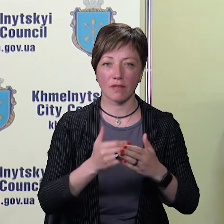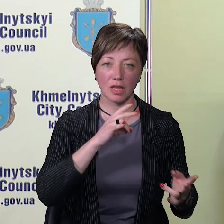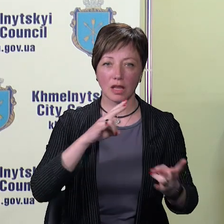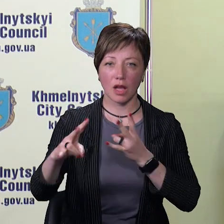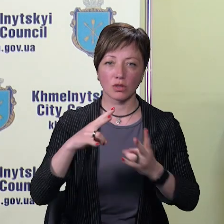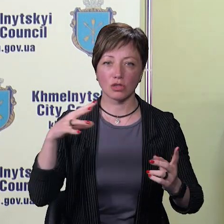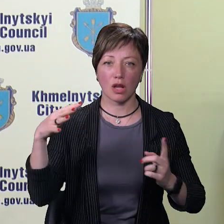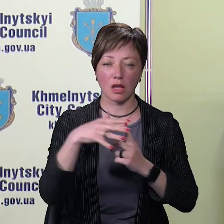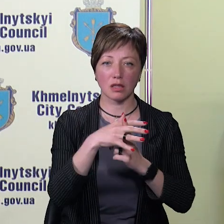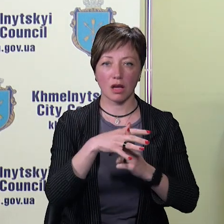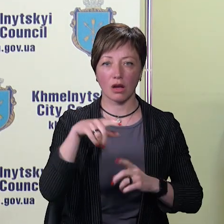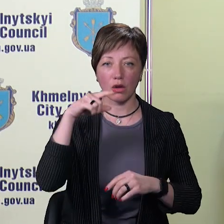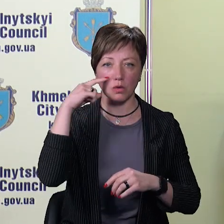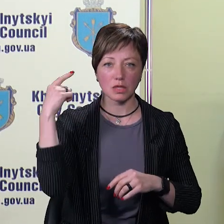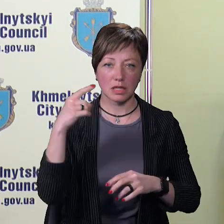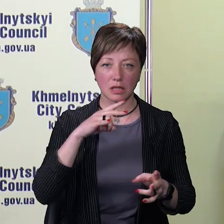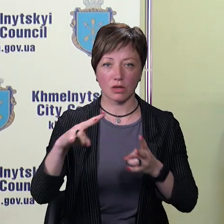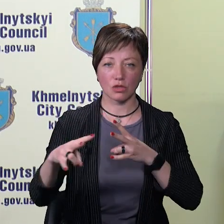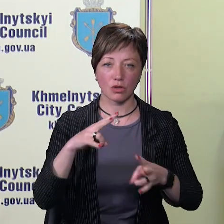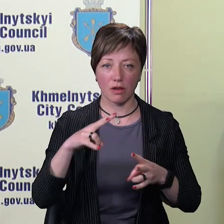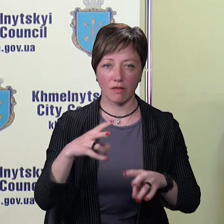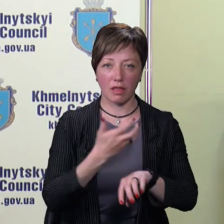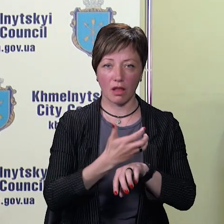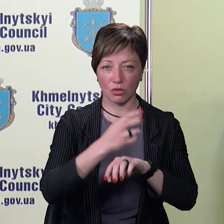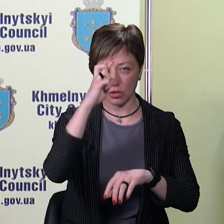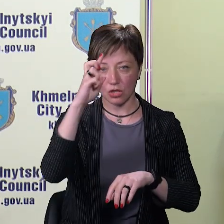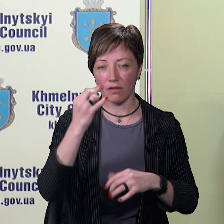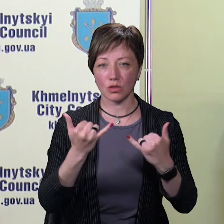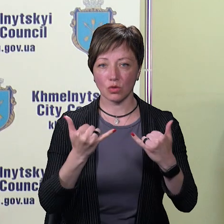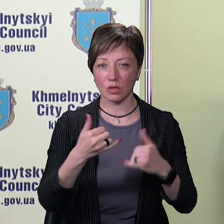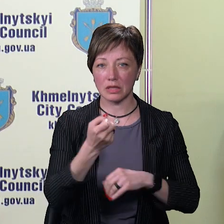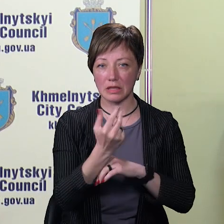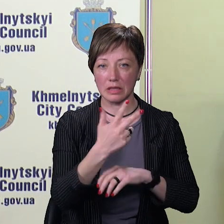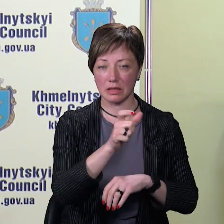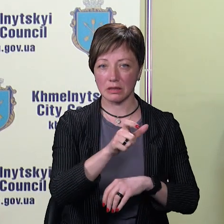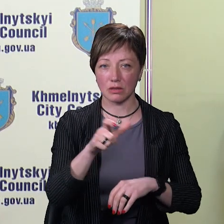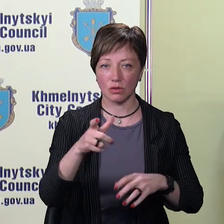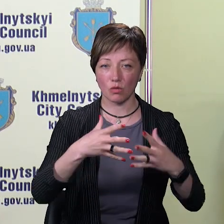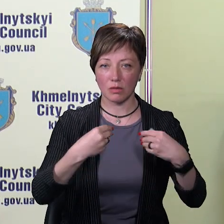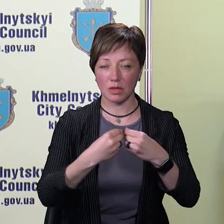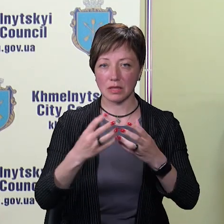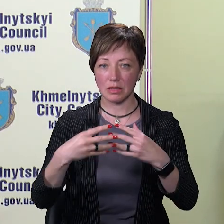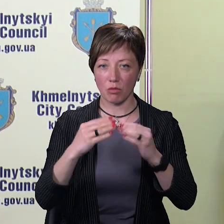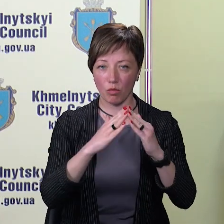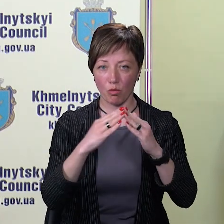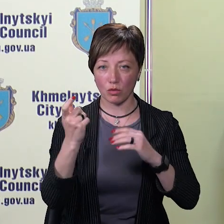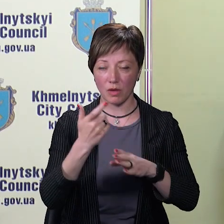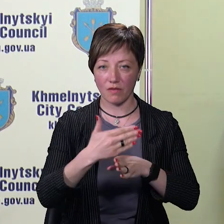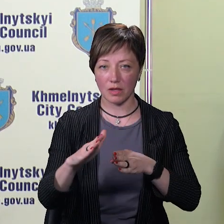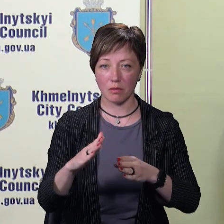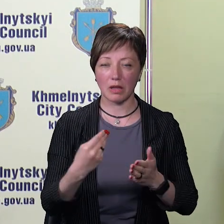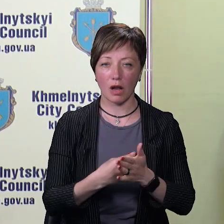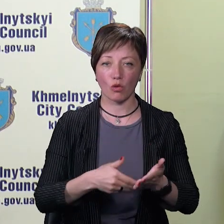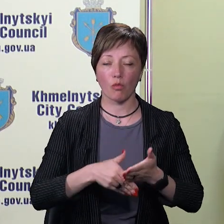туристичних етап російської туристичної недодрожави. Сьогодні 13-тьом домогосподарствам ми виділили